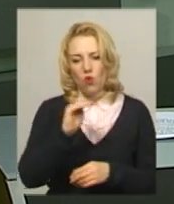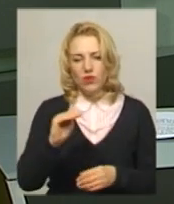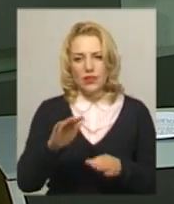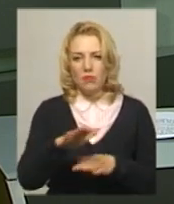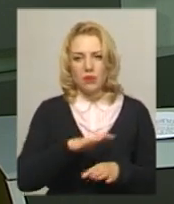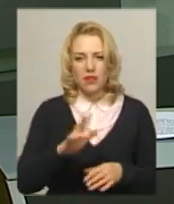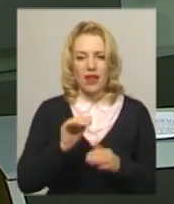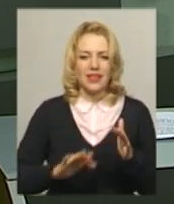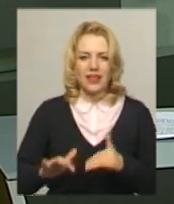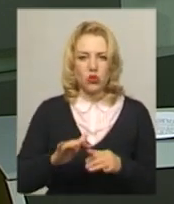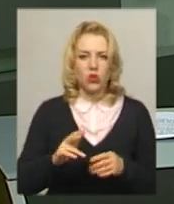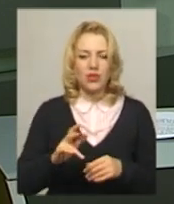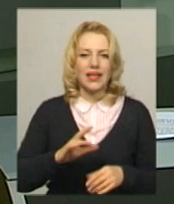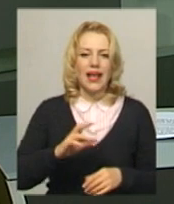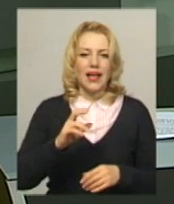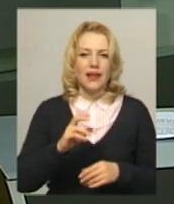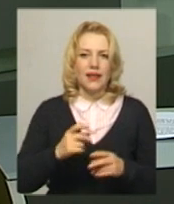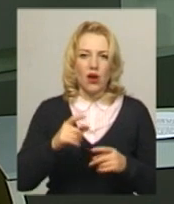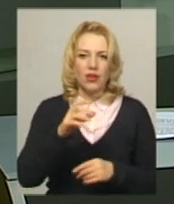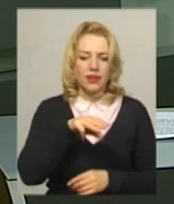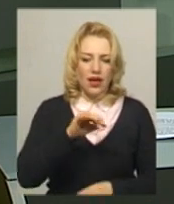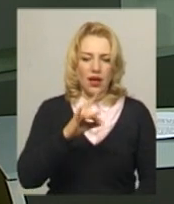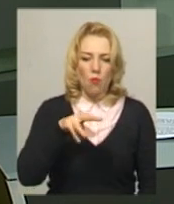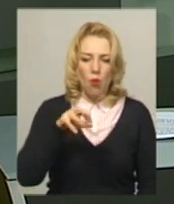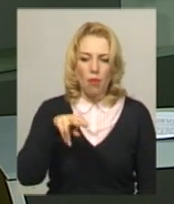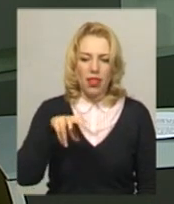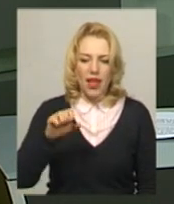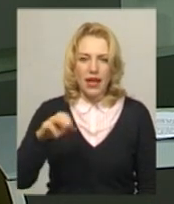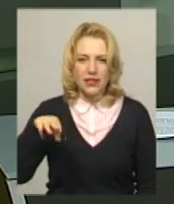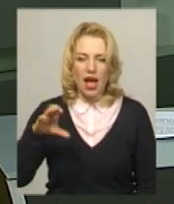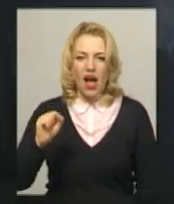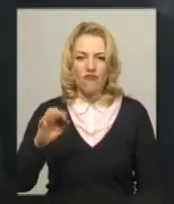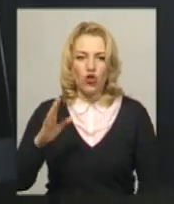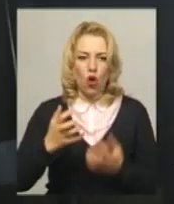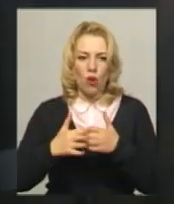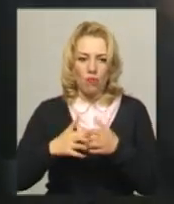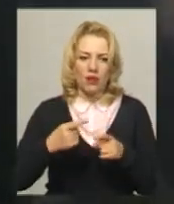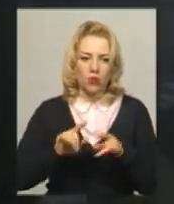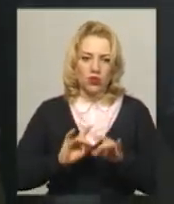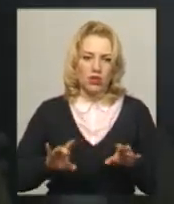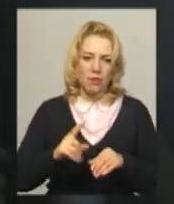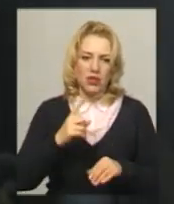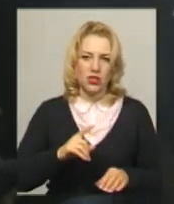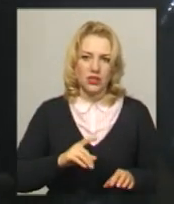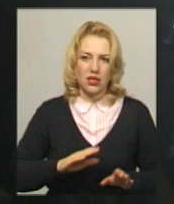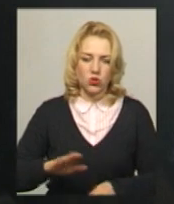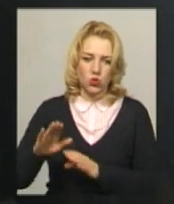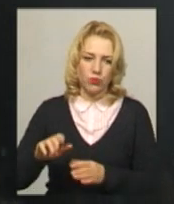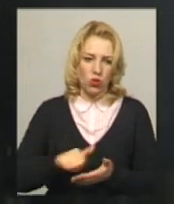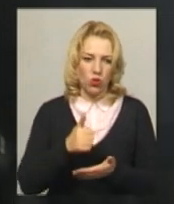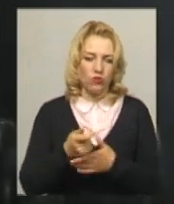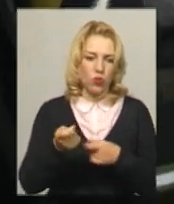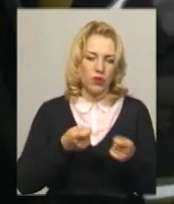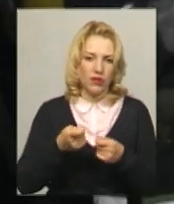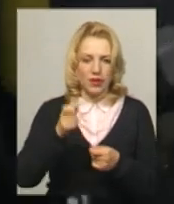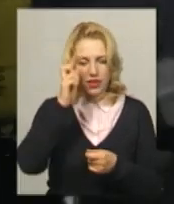колишнього заводу «Термопластавтомат», що в обласному центрі. Про це повідомив перший заступник начальника головного управління Держслужби